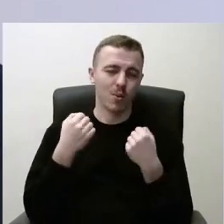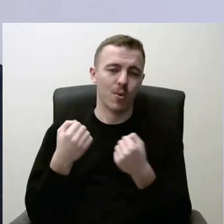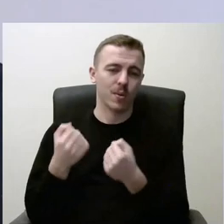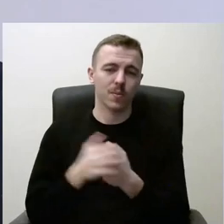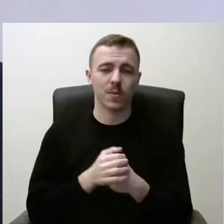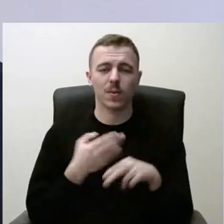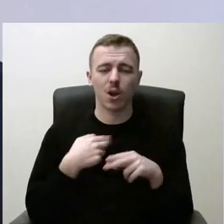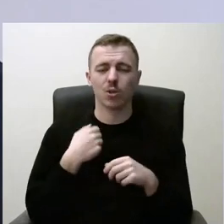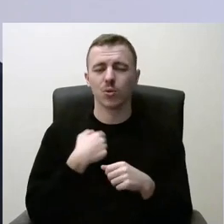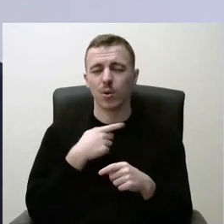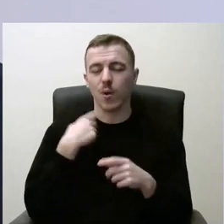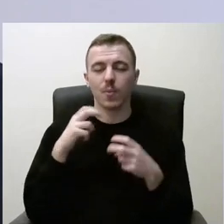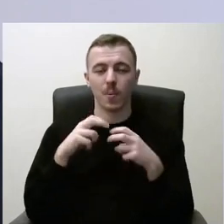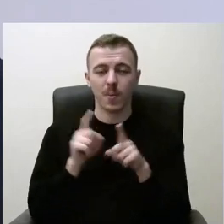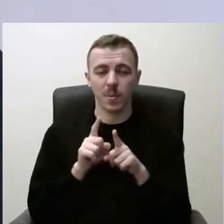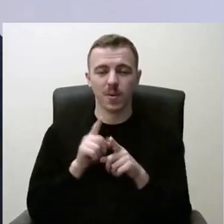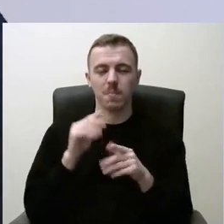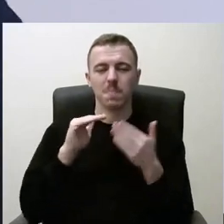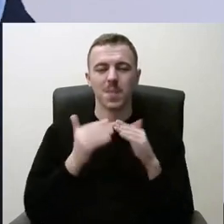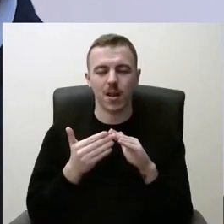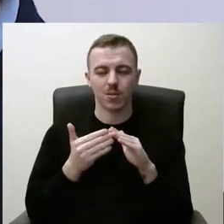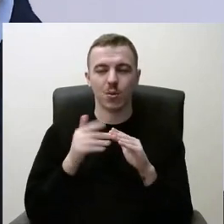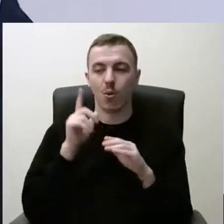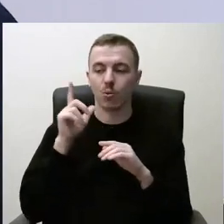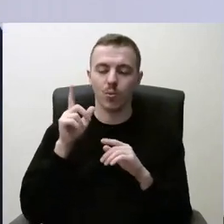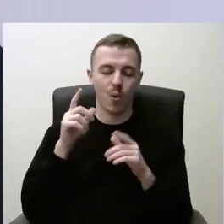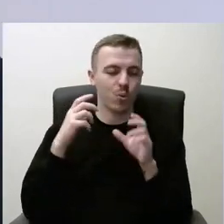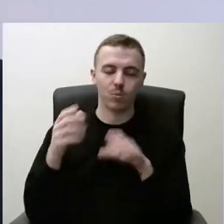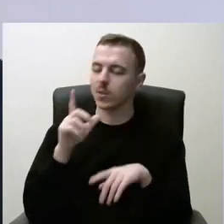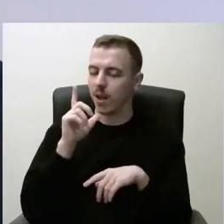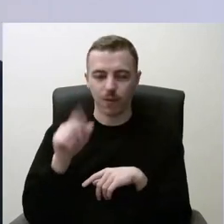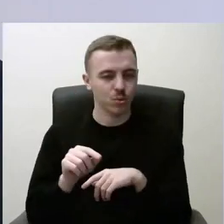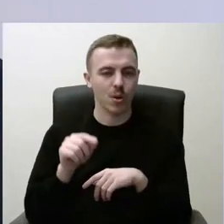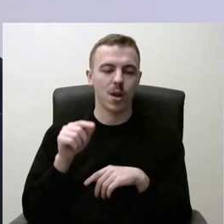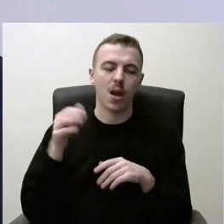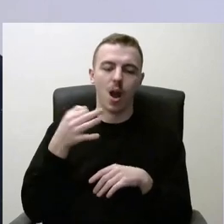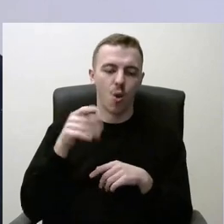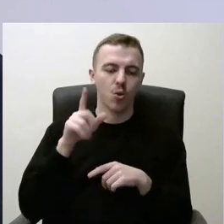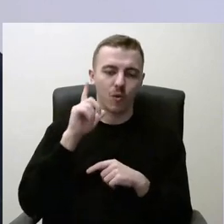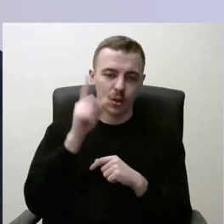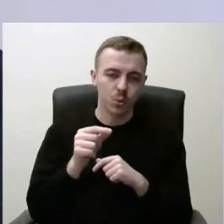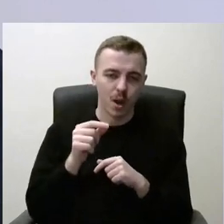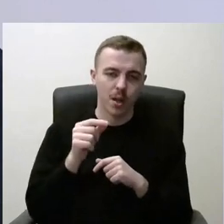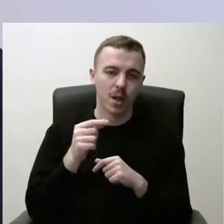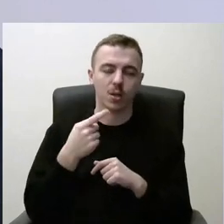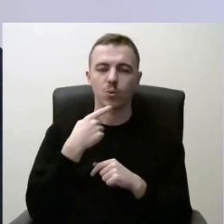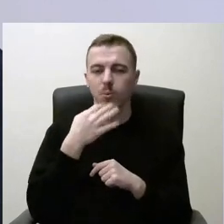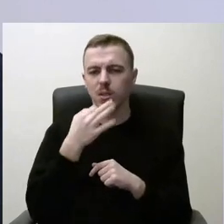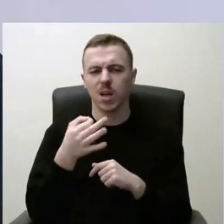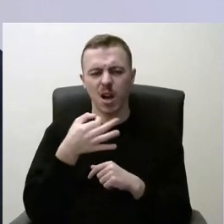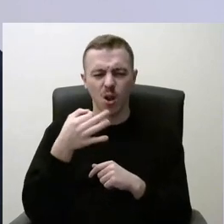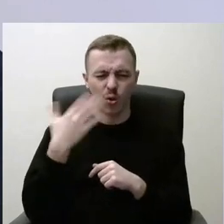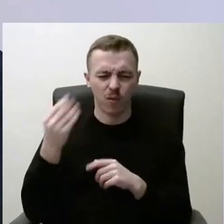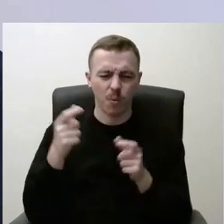problemų. Tai miesto autobusas nevažiuoja, tai rajono važiuoja. Sunko pasakyti, tai bilietas rajono tai miesto.